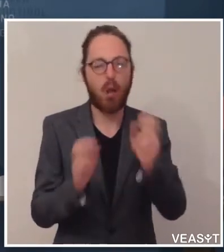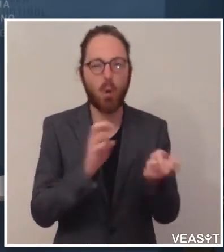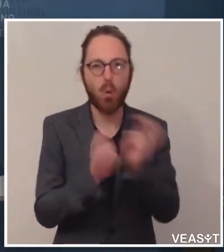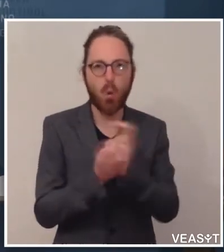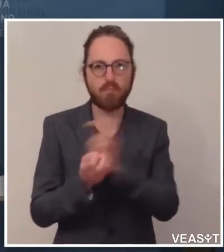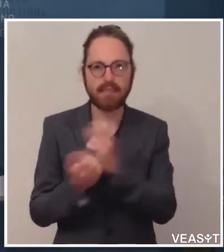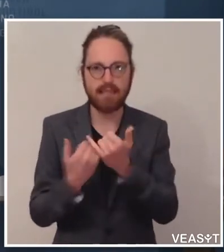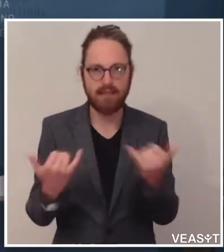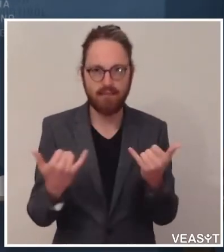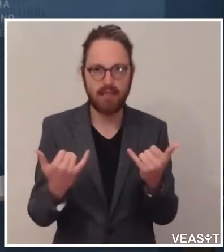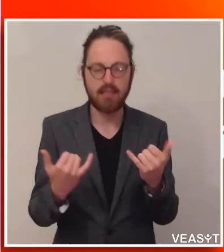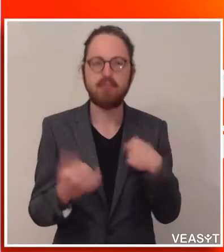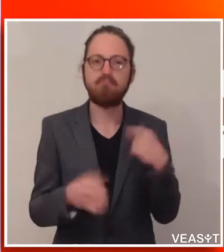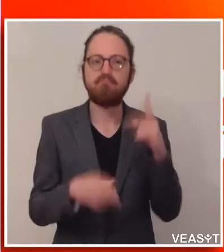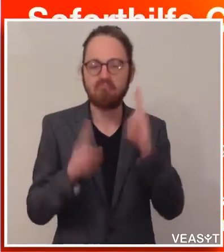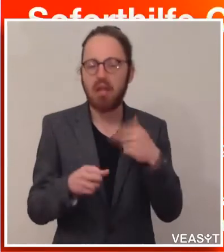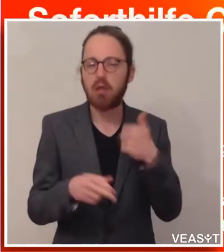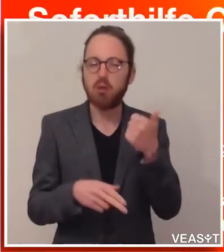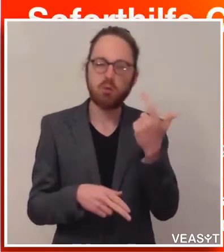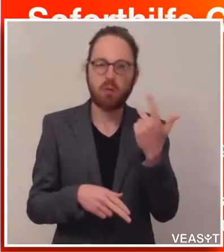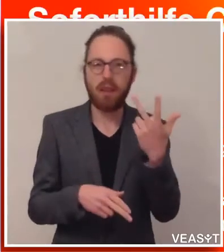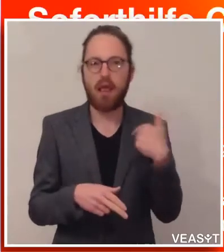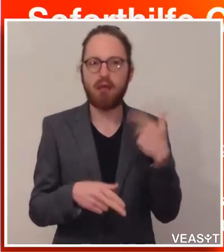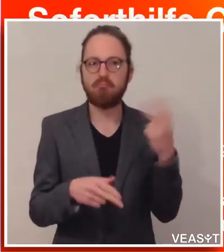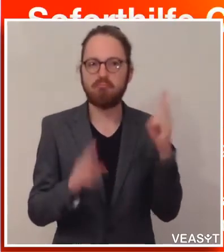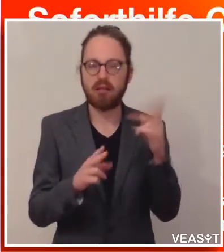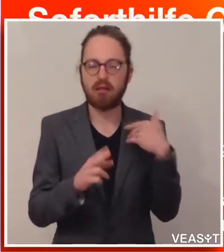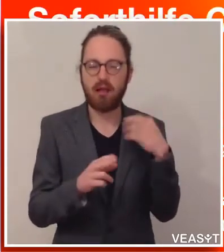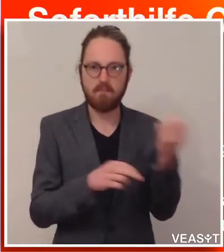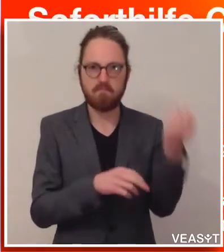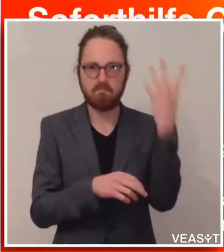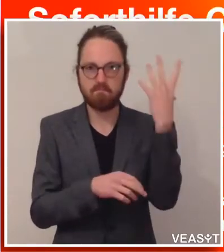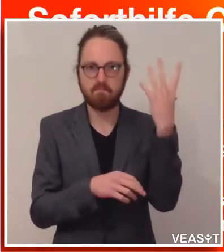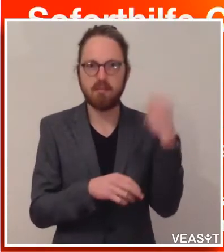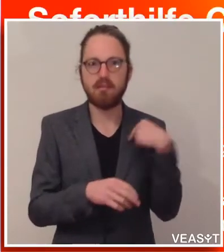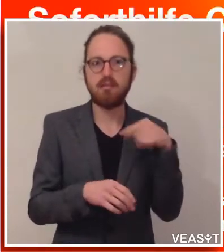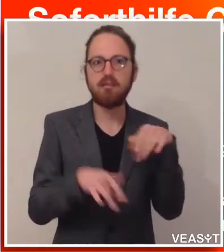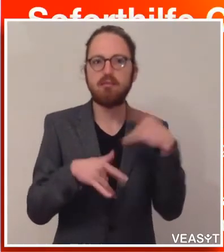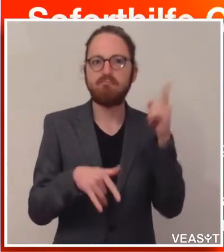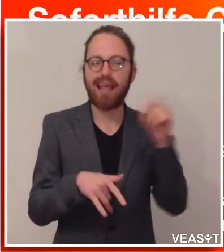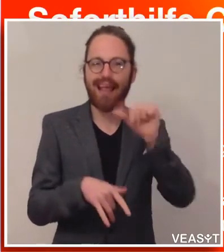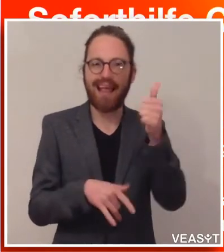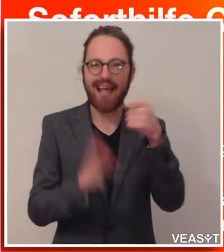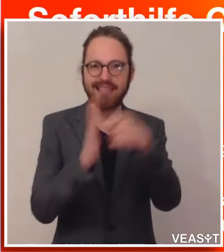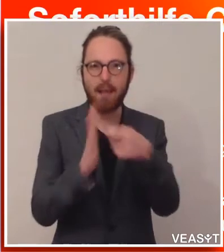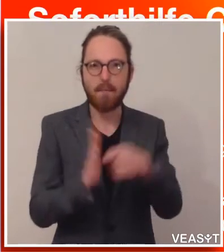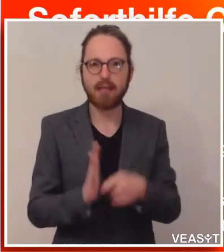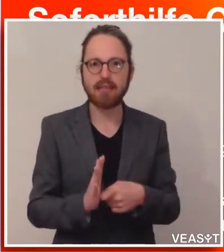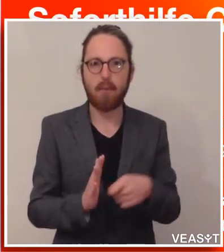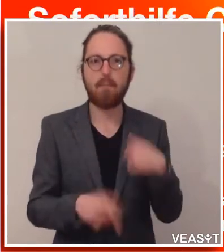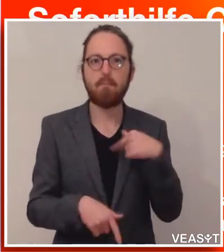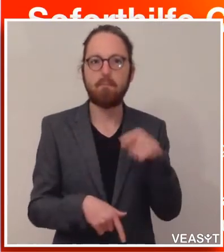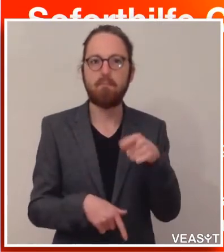Und ich darf jetzt zwei, Slides einblenden dazu. Die erste Maßnahme, die wir beschlossen haben, ist die